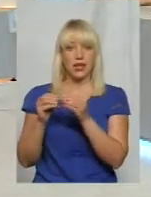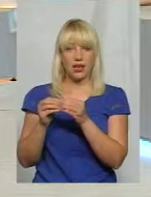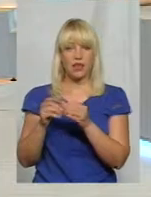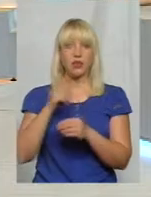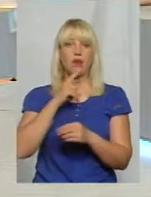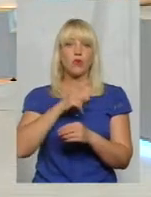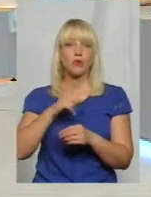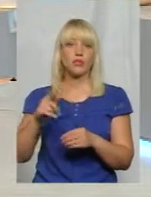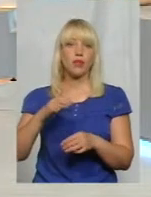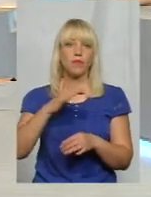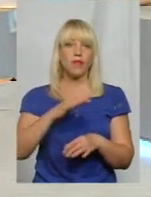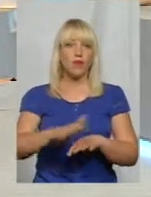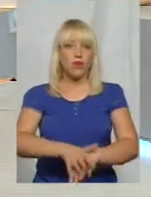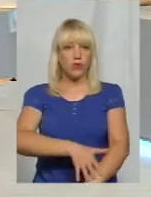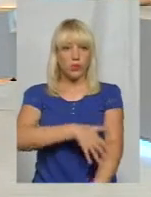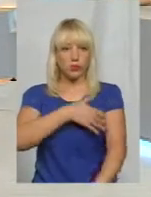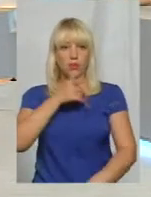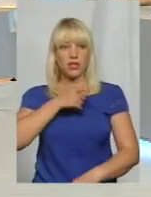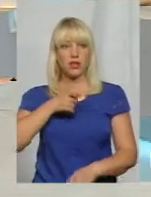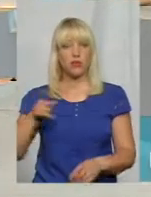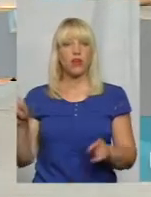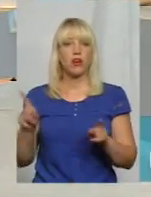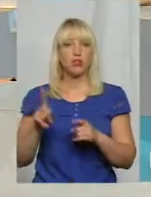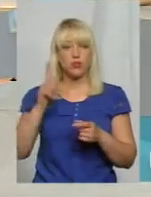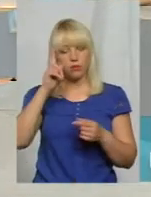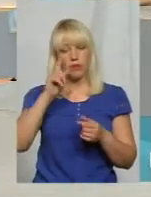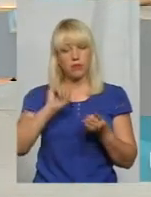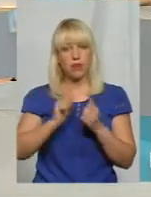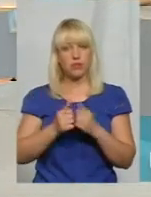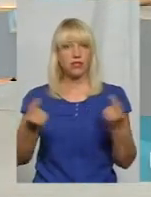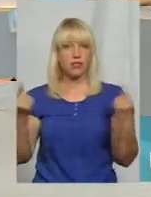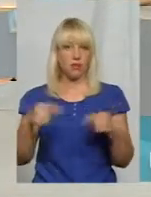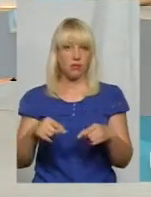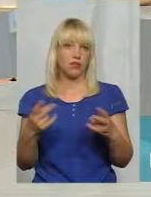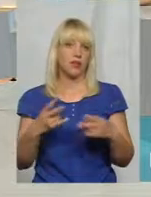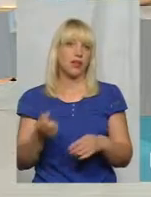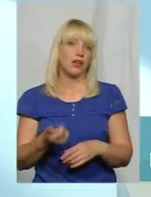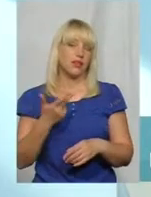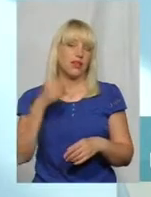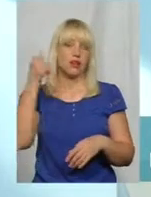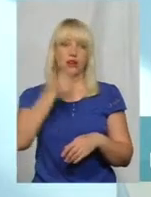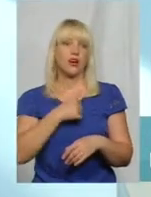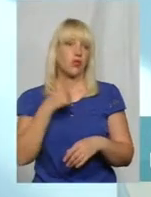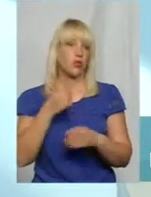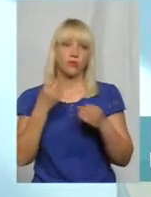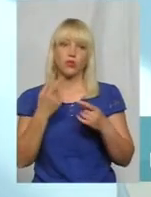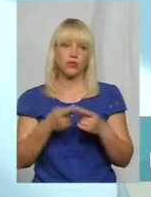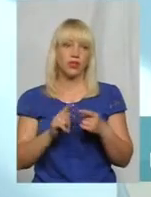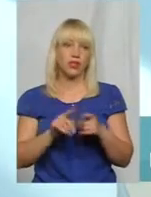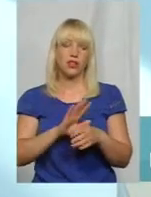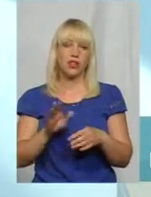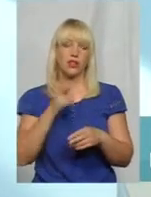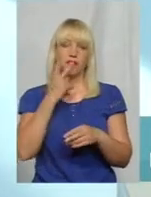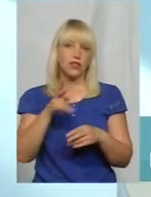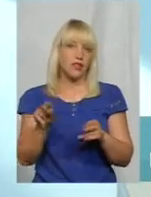періоду. А для того, щоб пам'ятка занепала, їй хватить декілька років просто до неї не дивитися, не